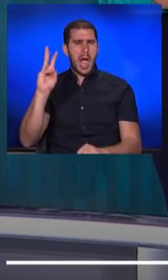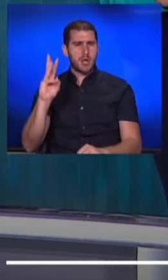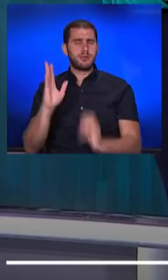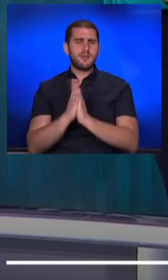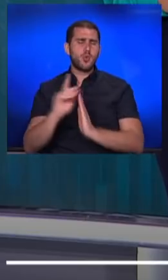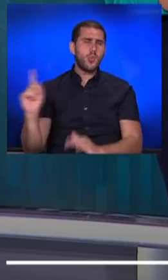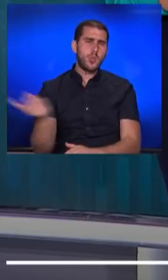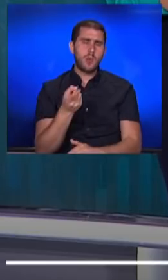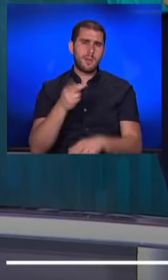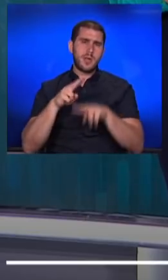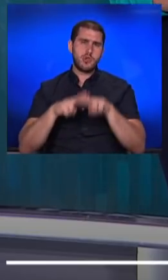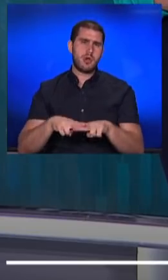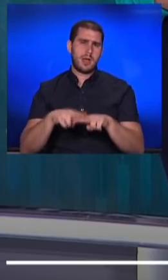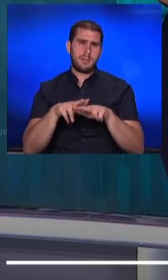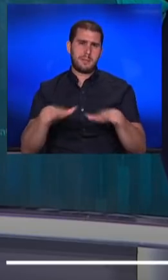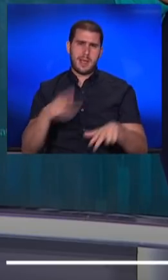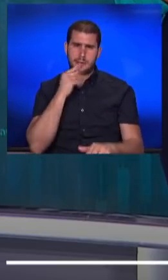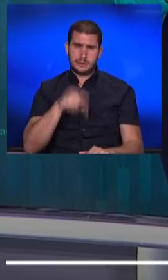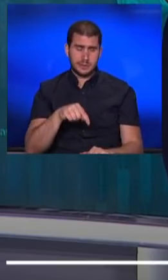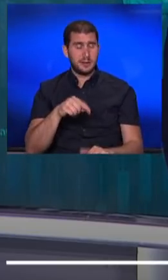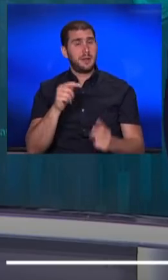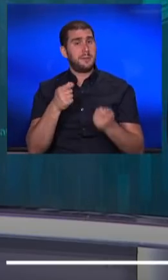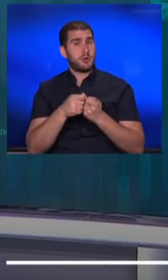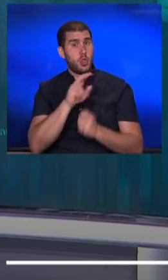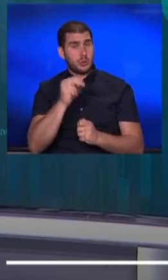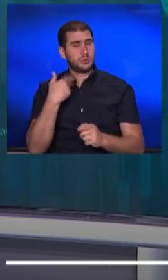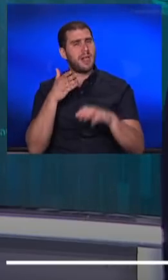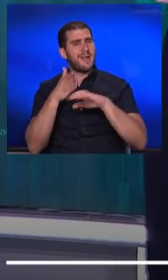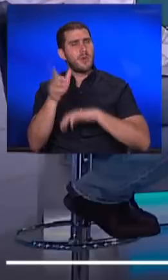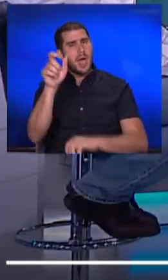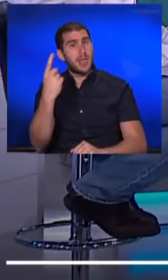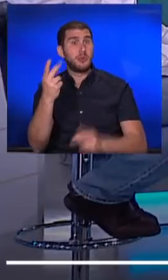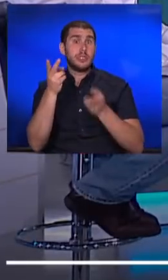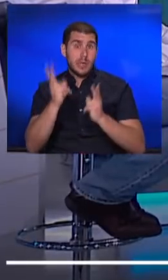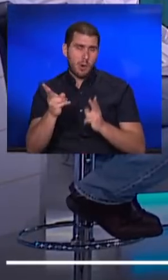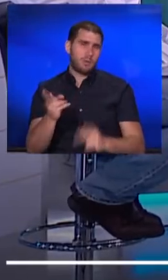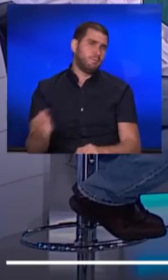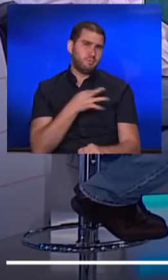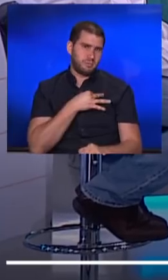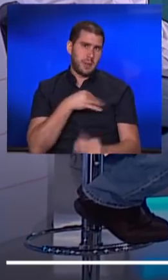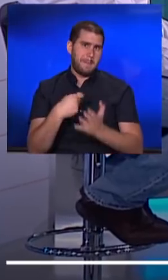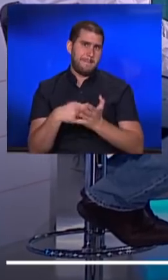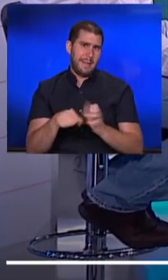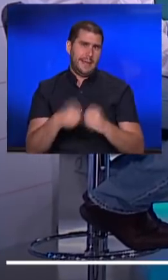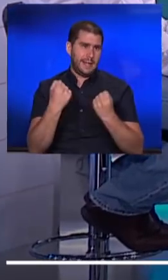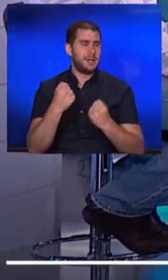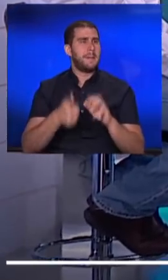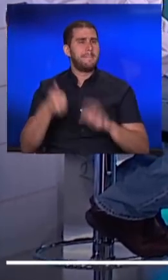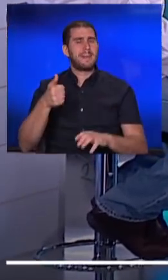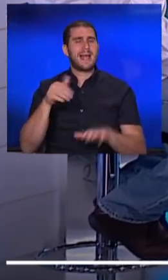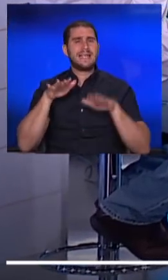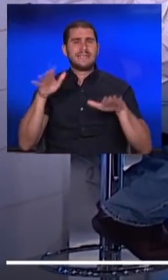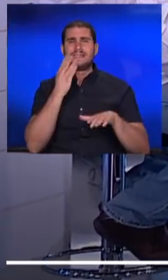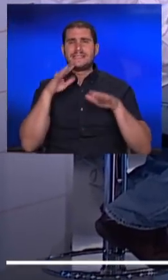להישאר בארץ. ובדיוק בעניין הזה אנחנו רוצים לפנות למי שעלול לשלם את המחיר. מנכל ישראל, אורי סירקיס, ערב טוב.